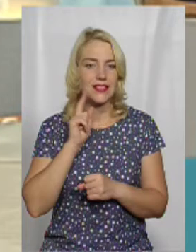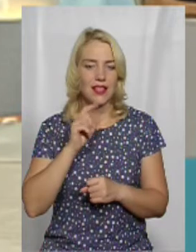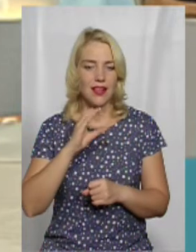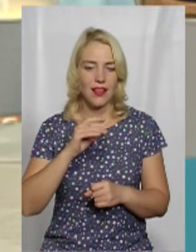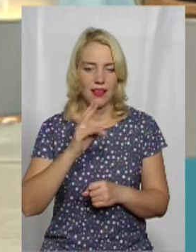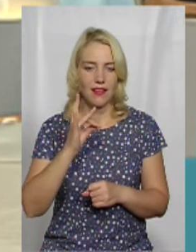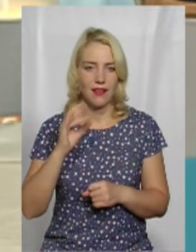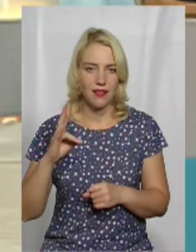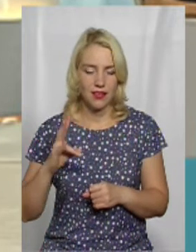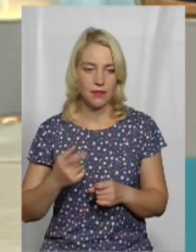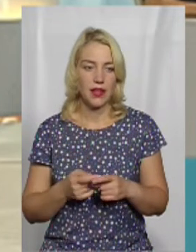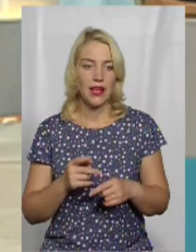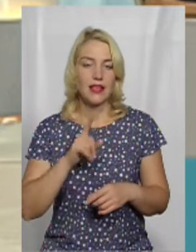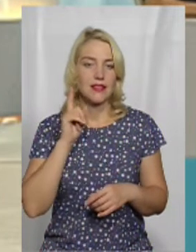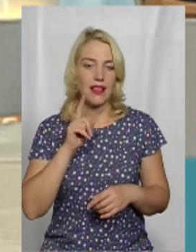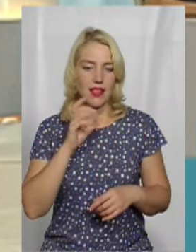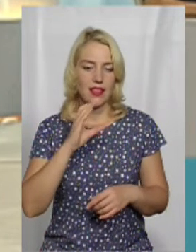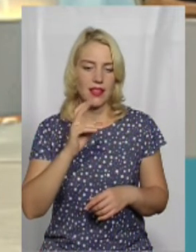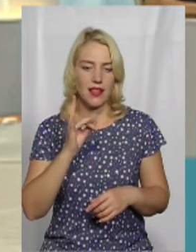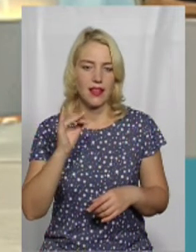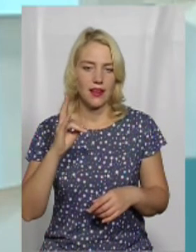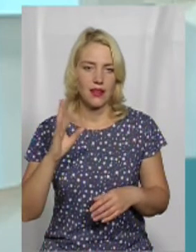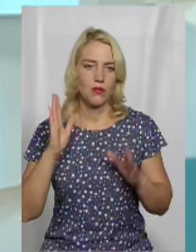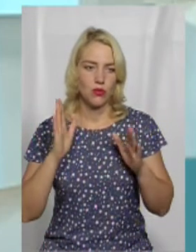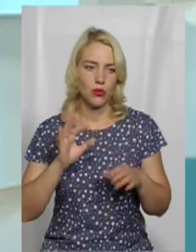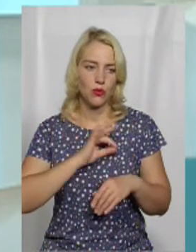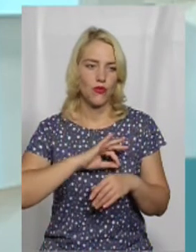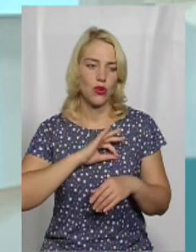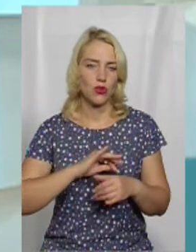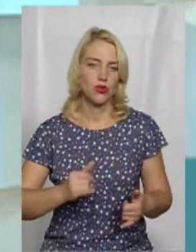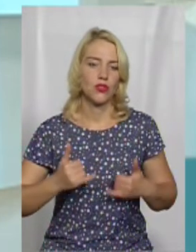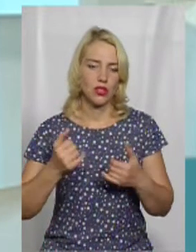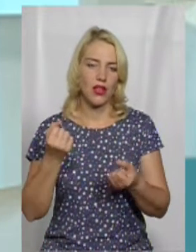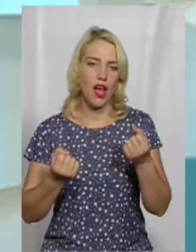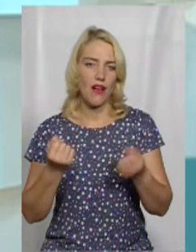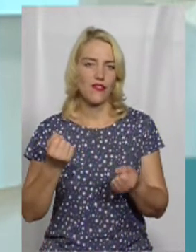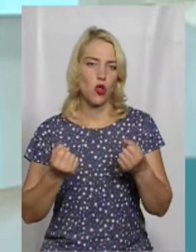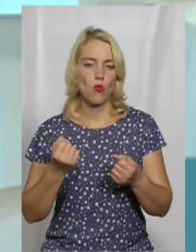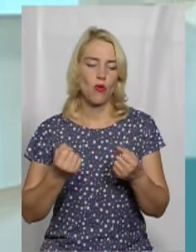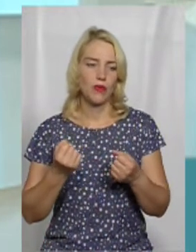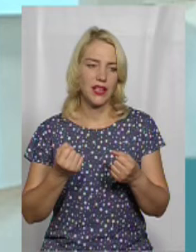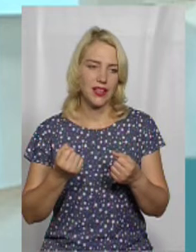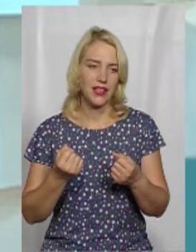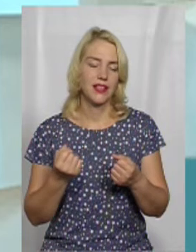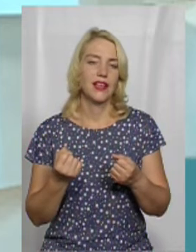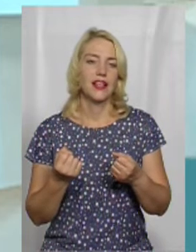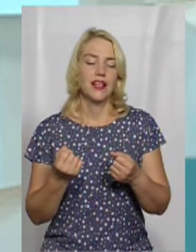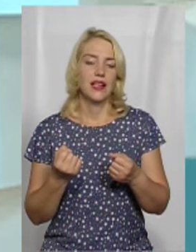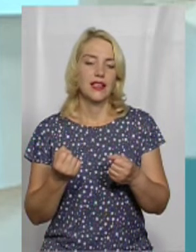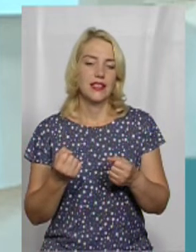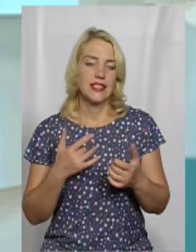так, плануємо використовувати, можливо, здебільшого для автомобільних сцен, тобто інтер'єр автомобілів, зазвичай,